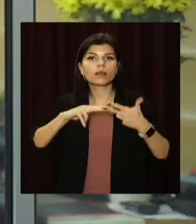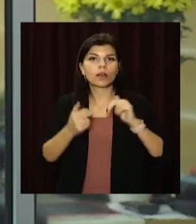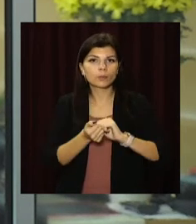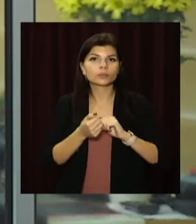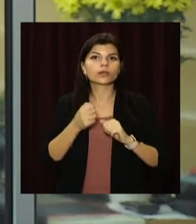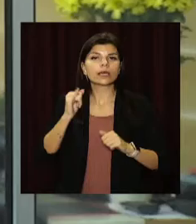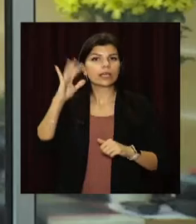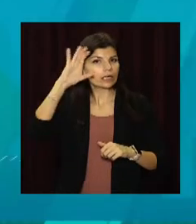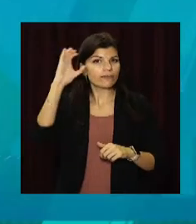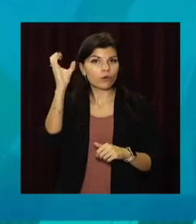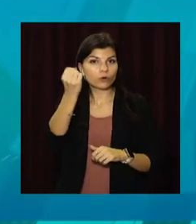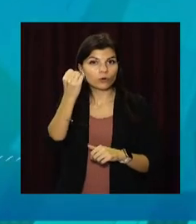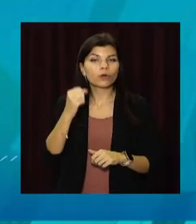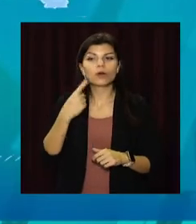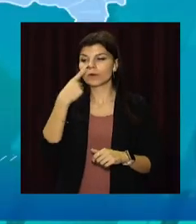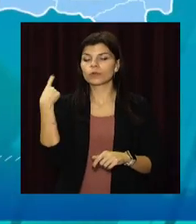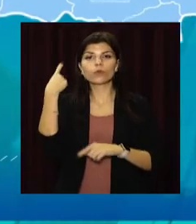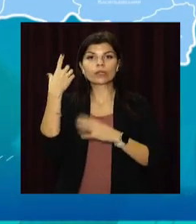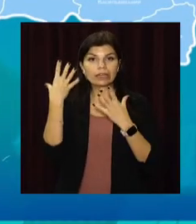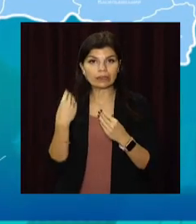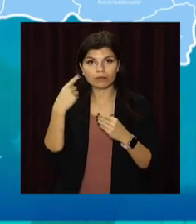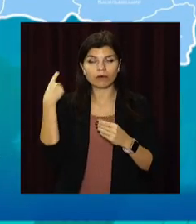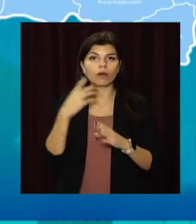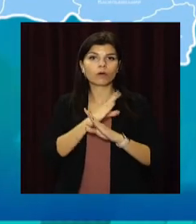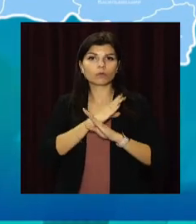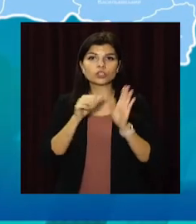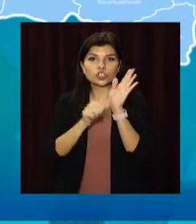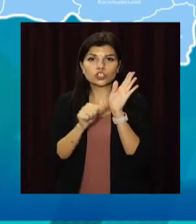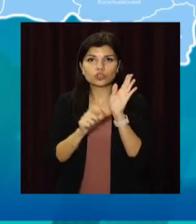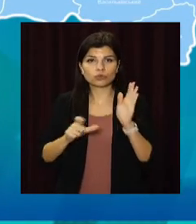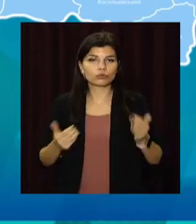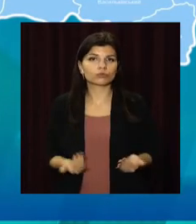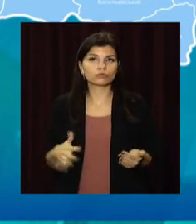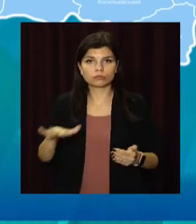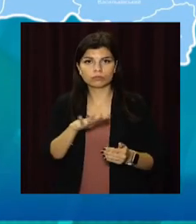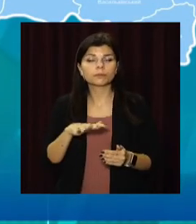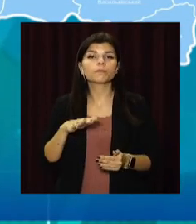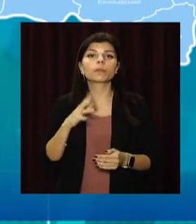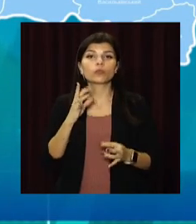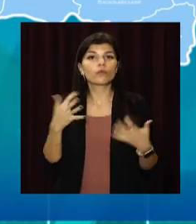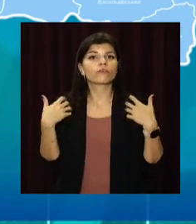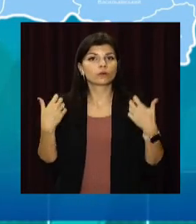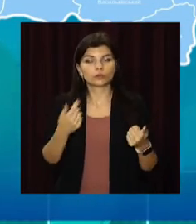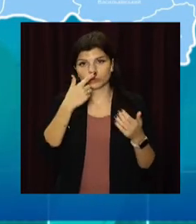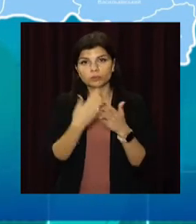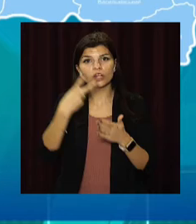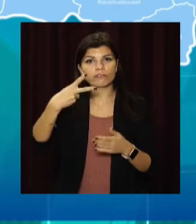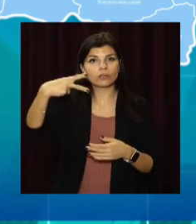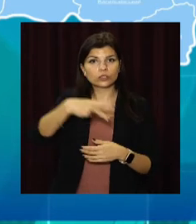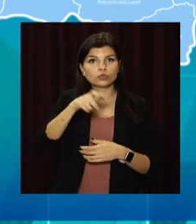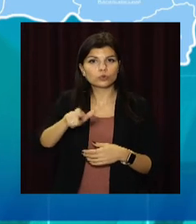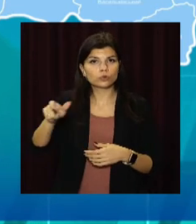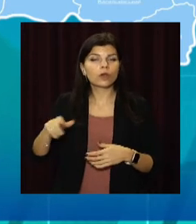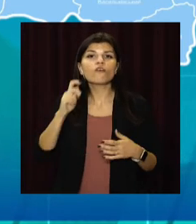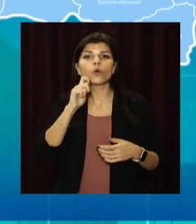'янському та Кривому Розі. Минулого дня недуга забрала 60 жителів регіону, проте одужало понад 2 тисячі.